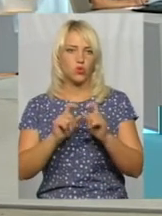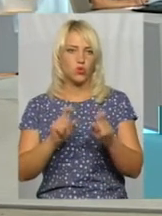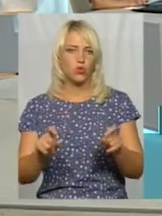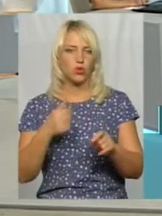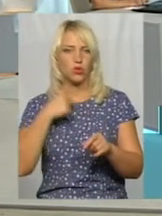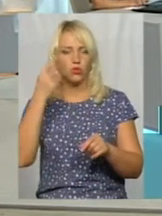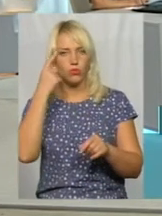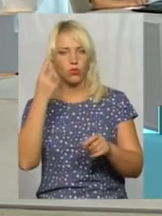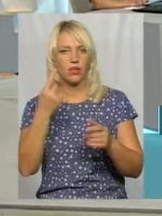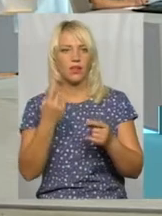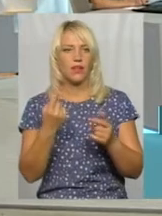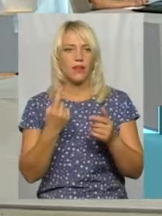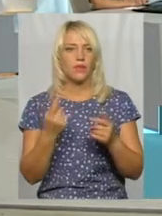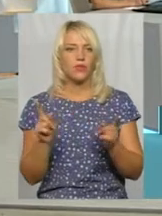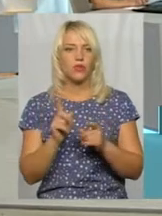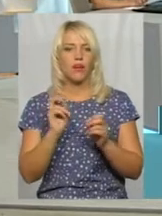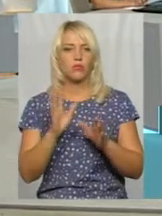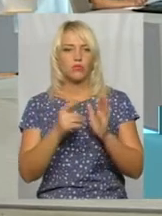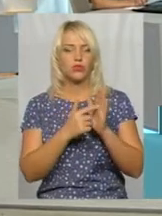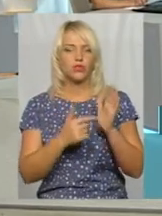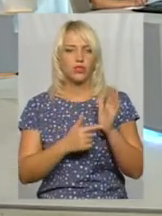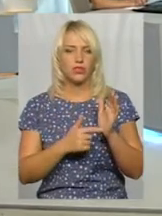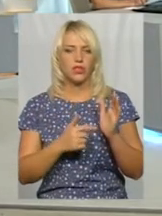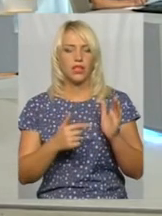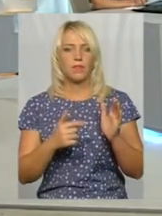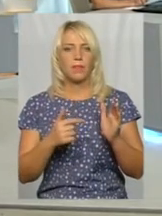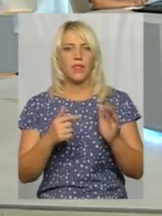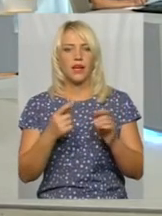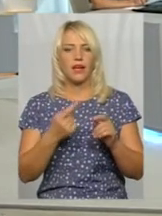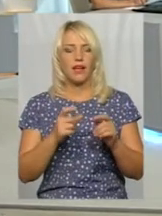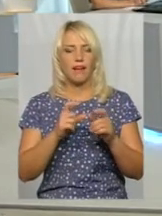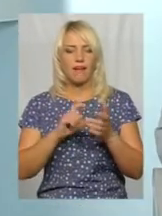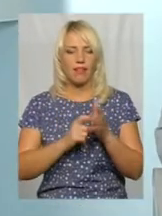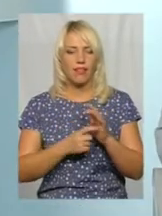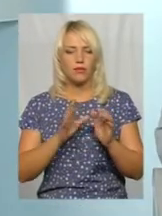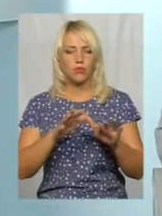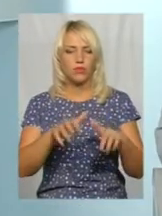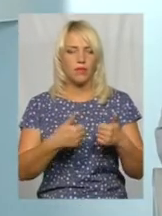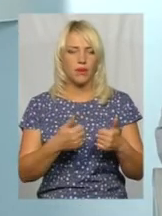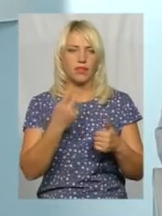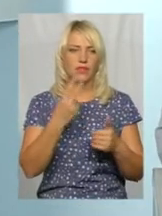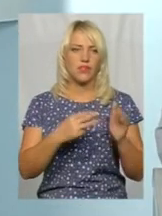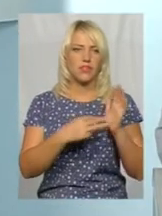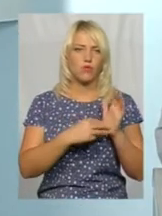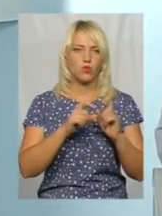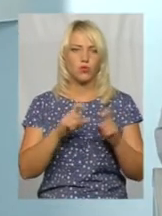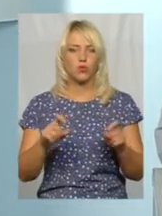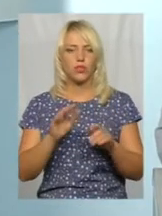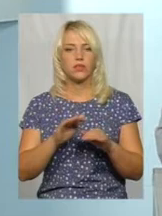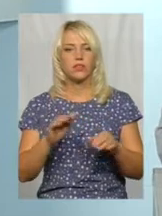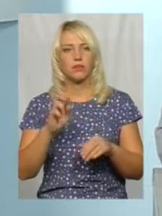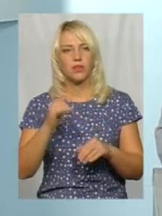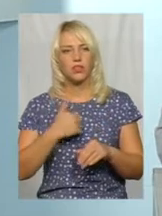ми будемо ділити класи, забирати з 28 школи туда, тому що дітки хотіли би вчитися в класах, там, де вони